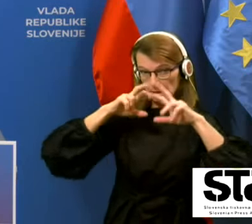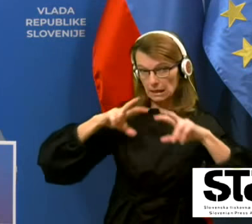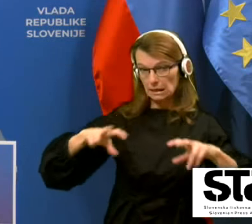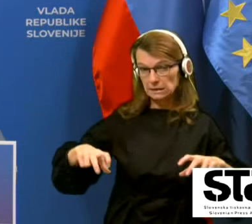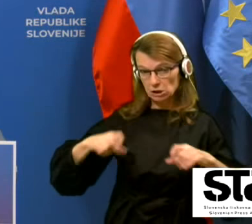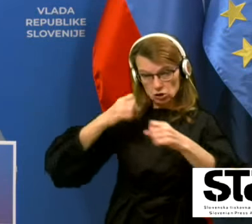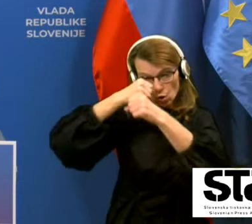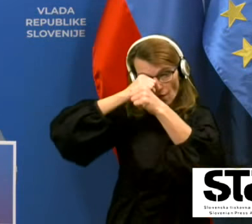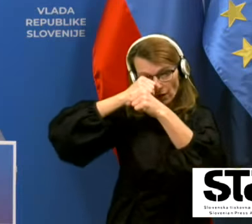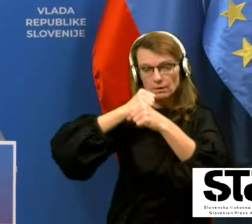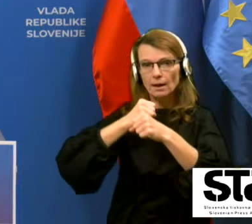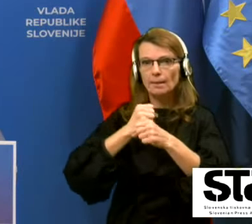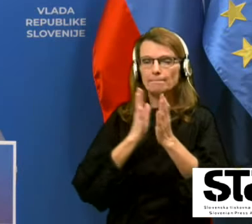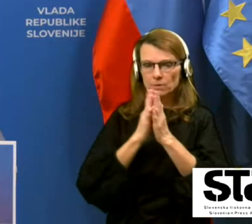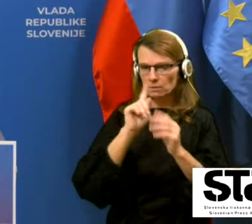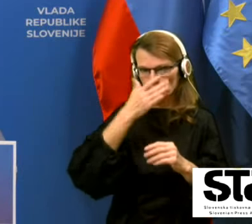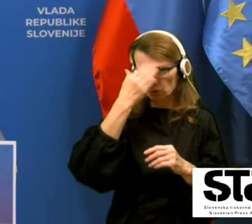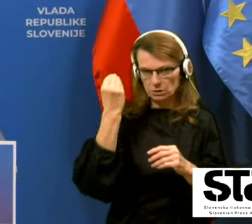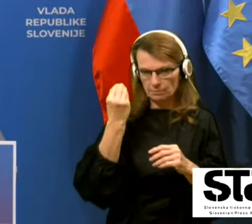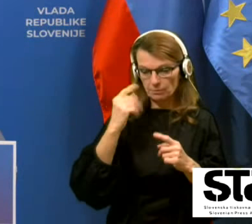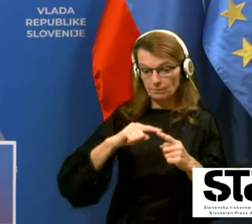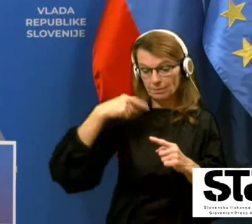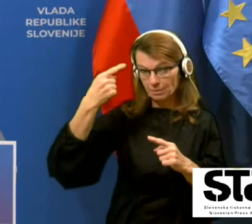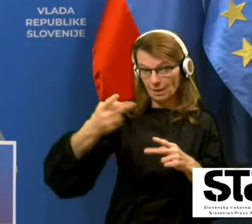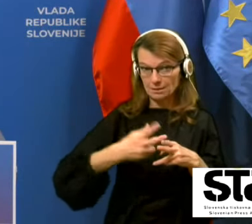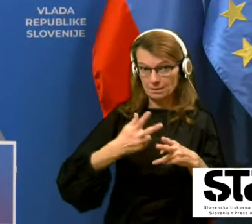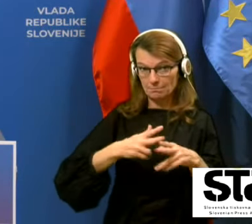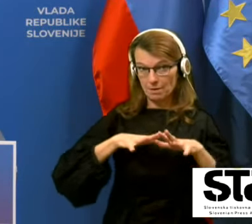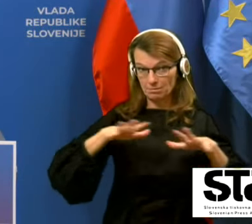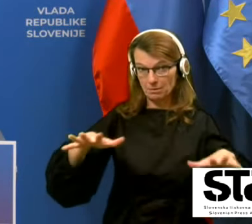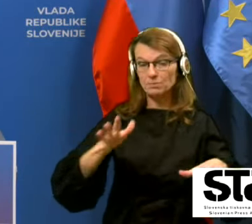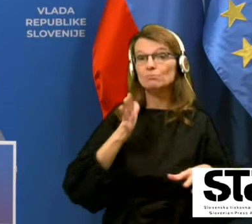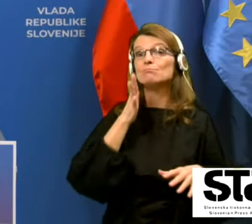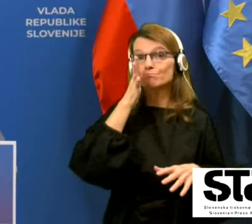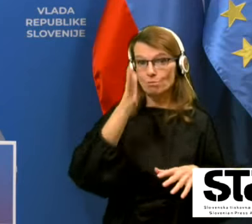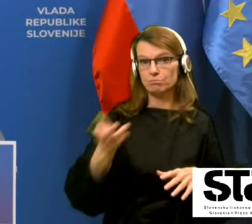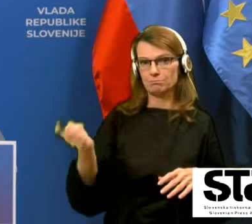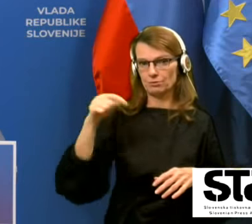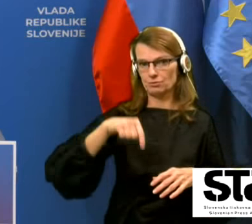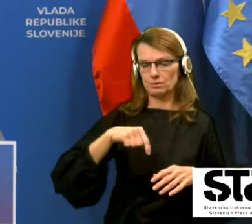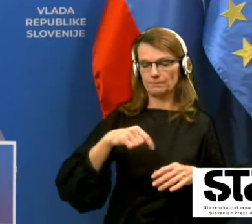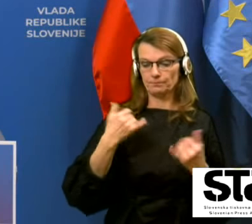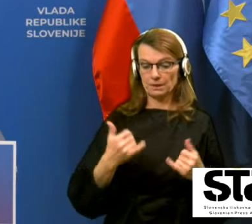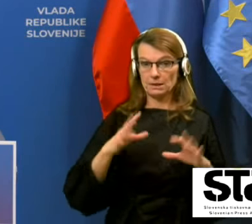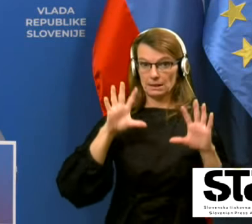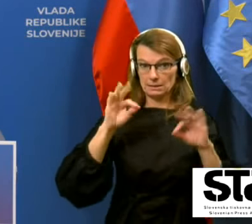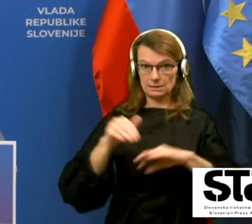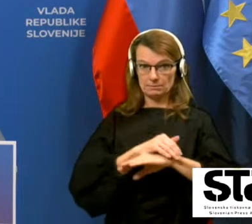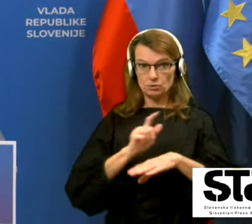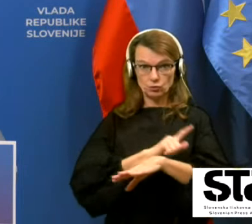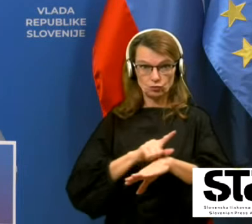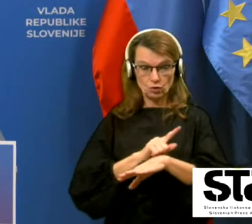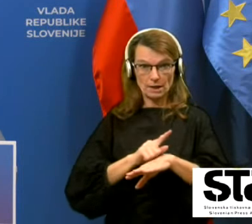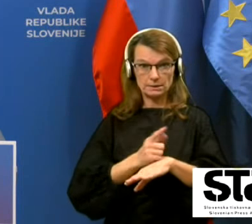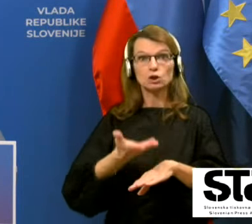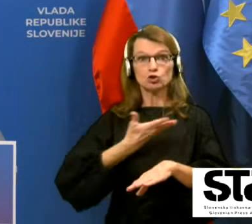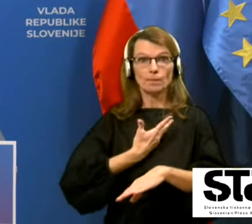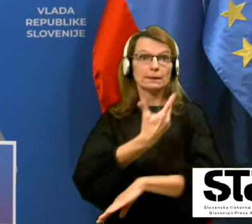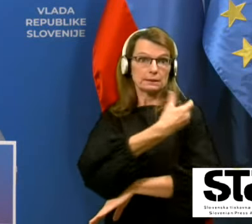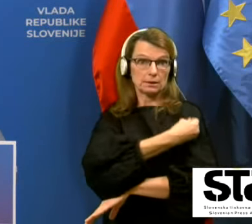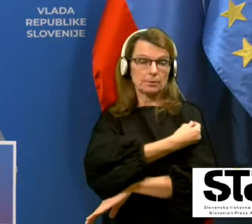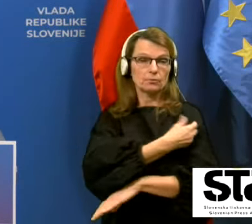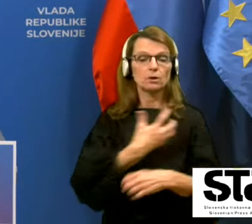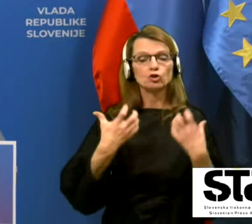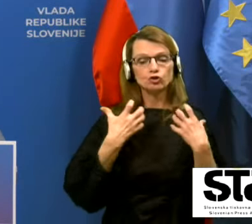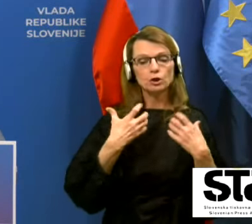pozabimo. Zato, ker naslednja pandemija bo tudi prišla in zdaj smo v desetih mesecih prišli do cepiva, kar si želimo je, da ob